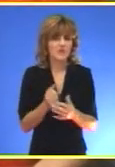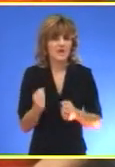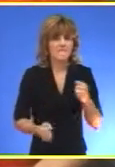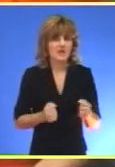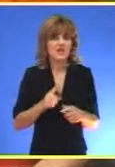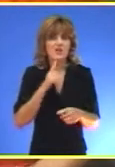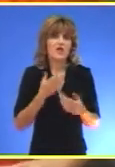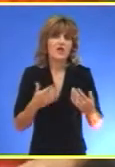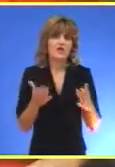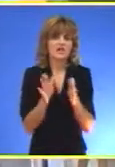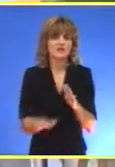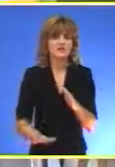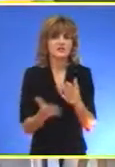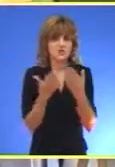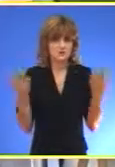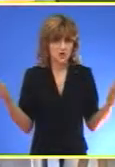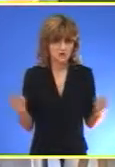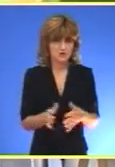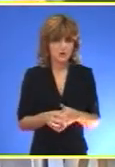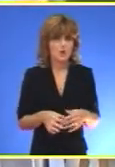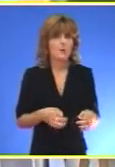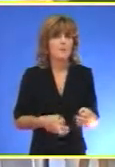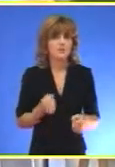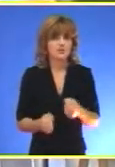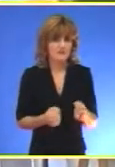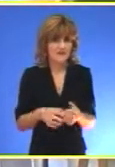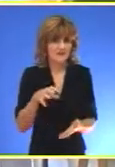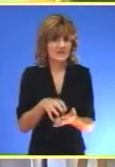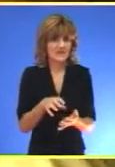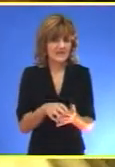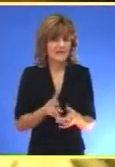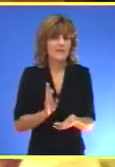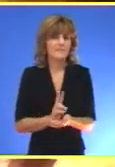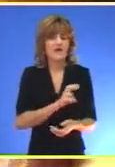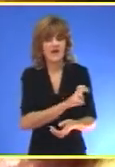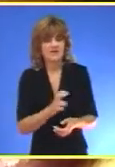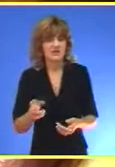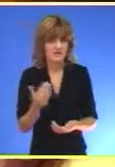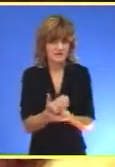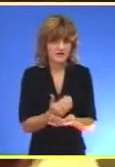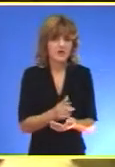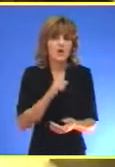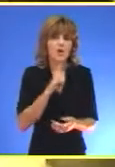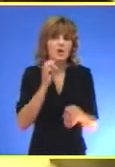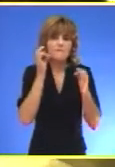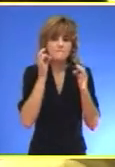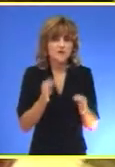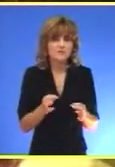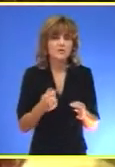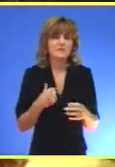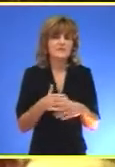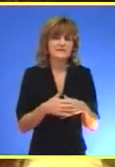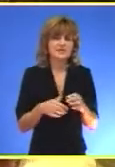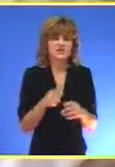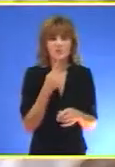otvaranje Dečije izložbe Muzički maraton Na Trgu Slobode Imao je raznovrstan repertoar Koji je u potpunosti Zadovoljio sve